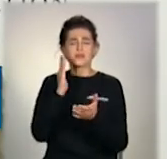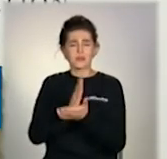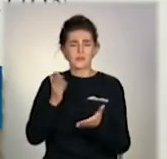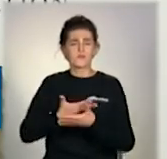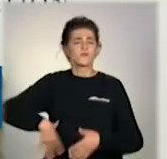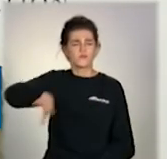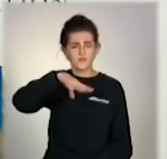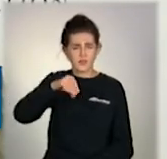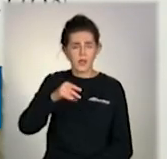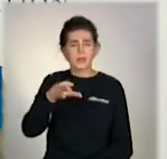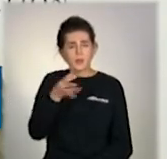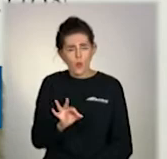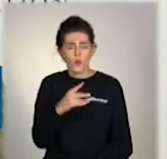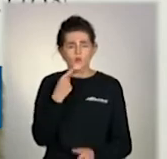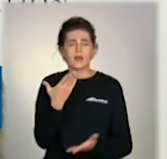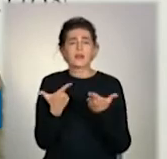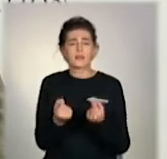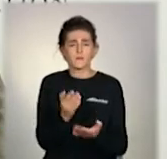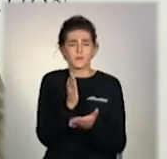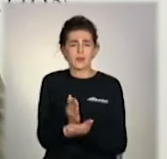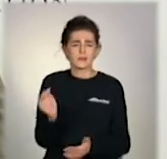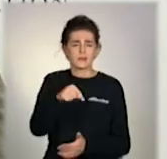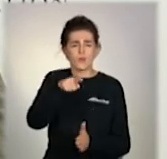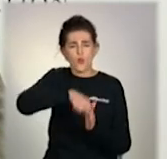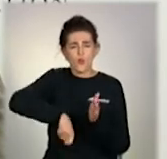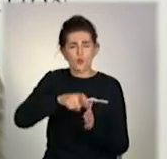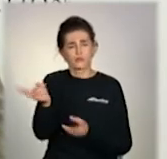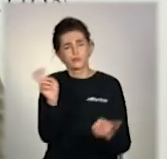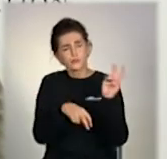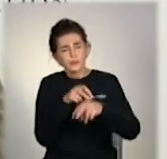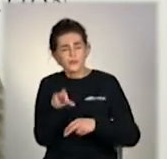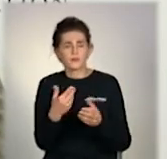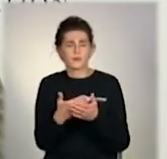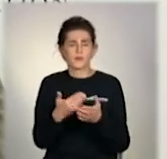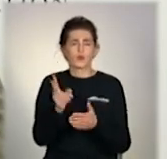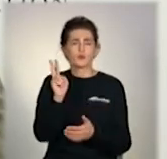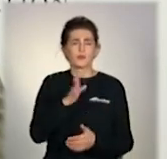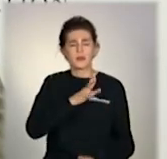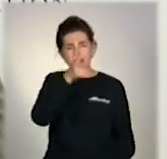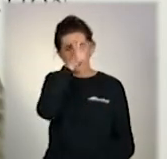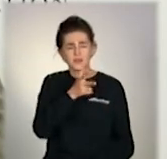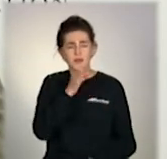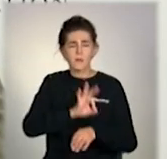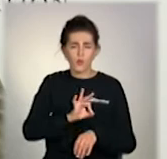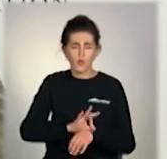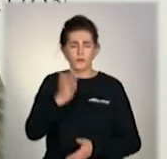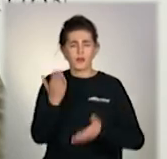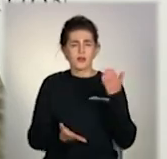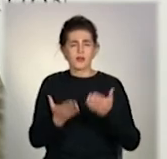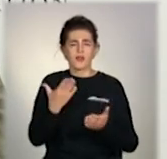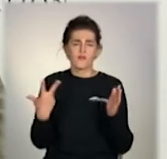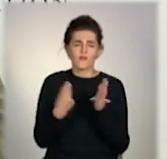там, де є контроль за відвідувачами, чи то людина напротязі останніх трьох місців переболіла, чи вакцинована